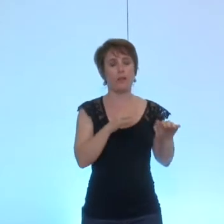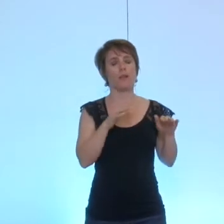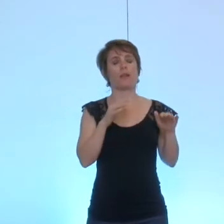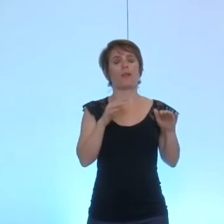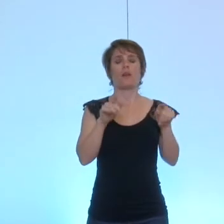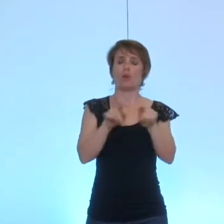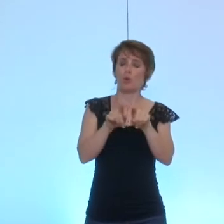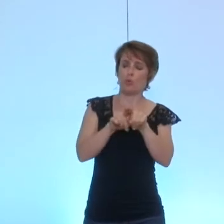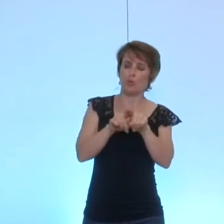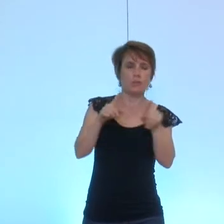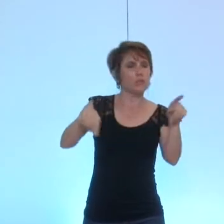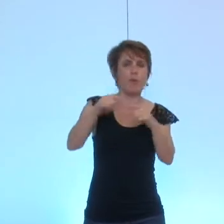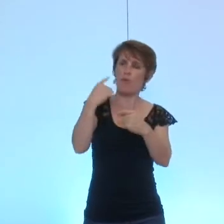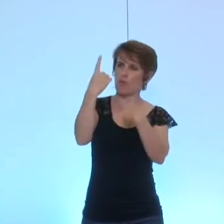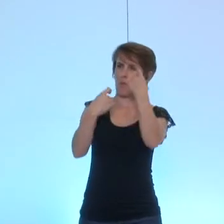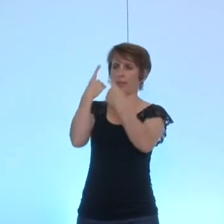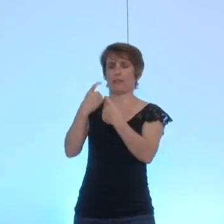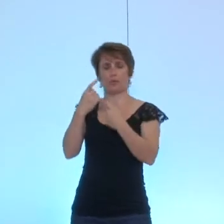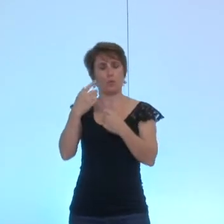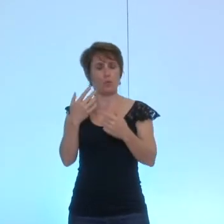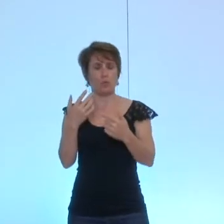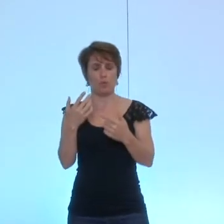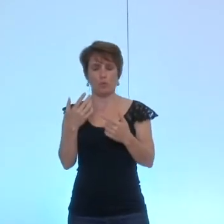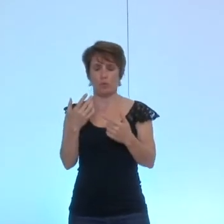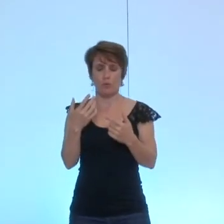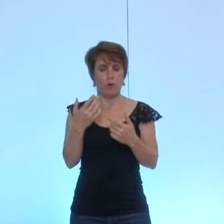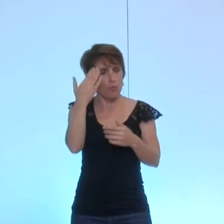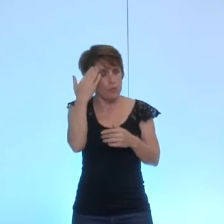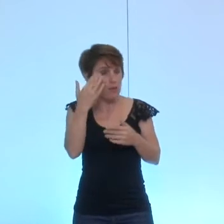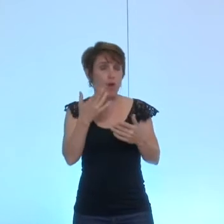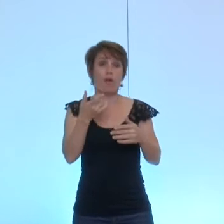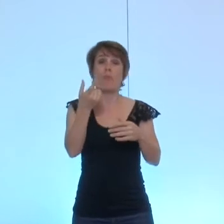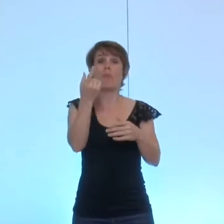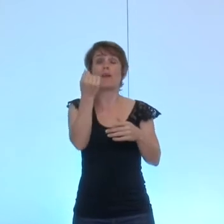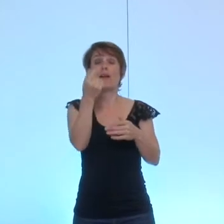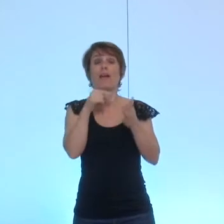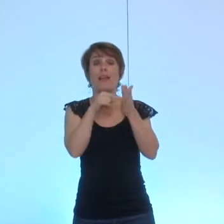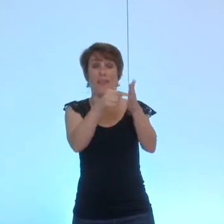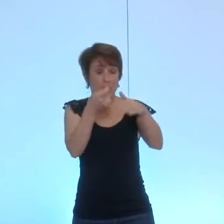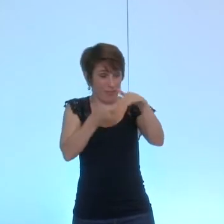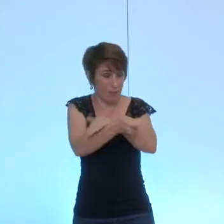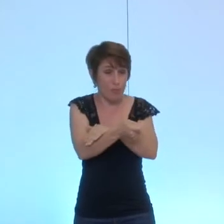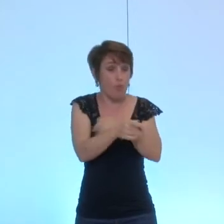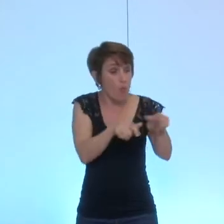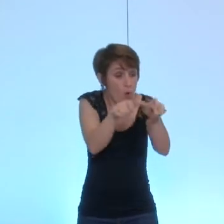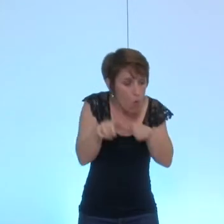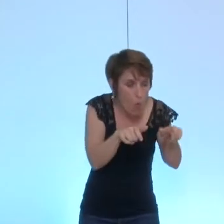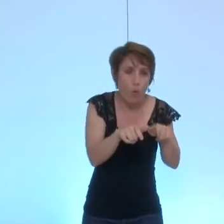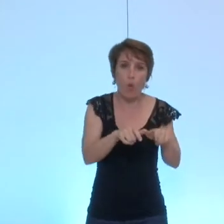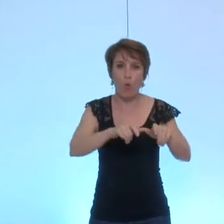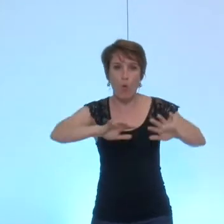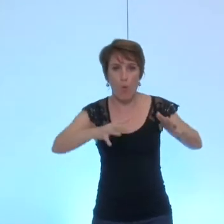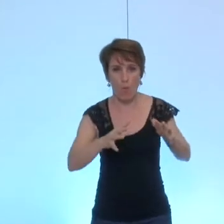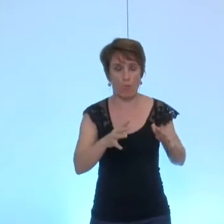versement surveiller la technique de versement oui effectivement vous avez raison madame Boucala de dire